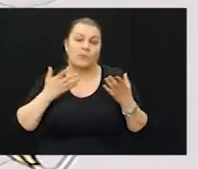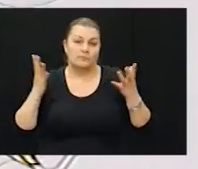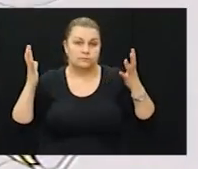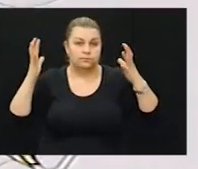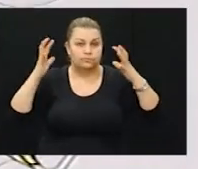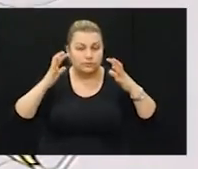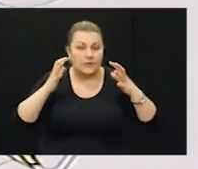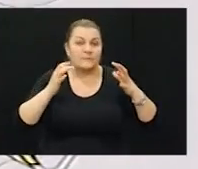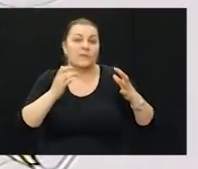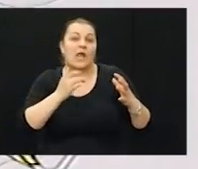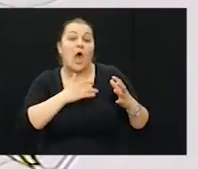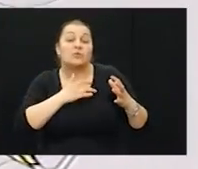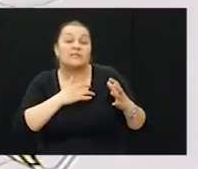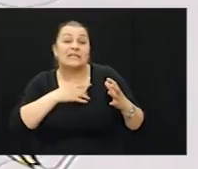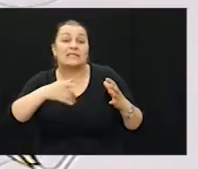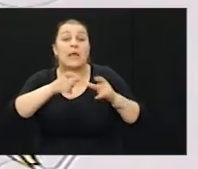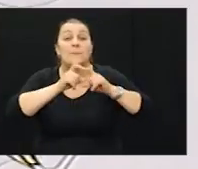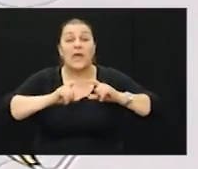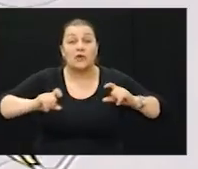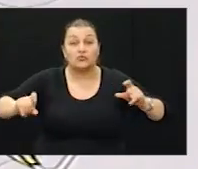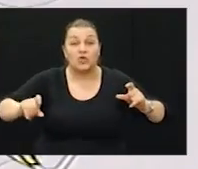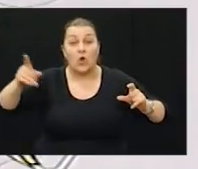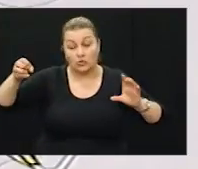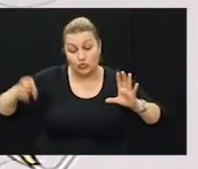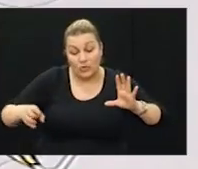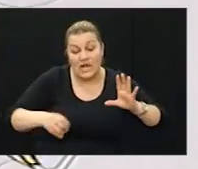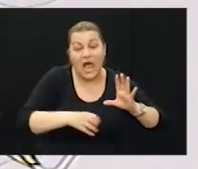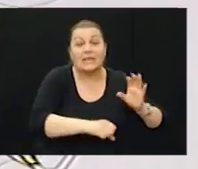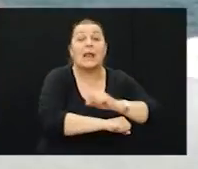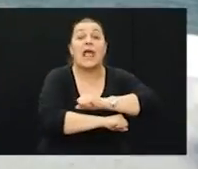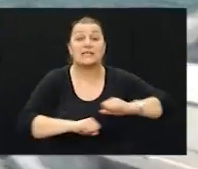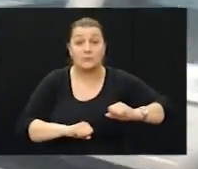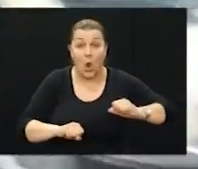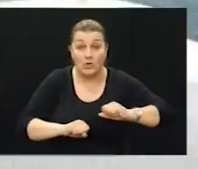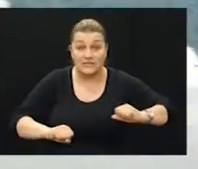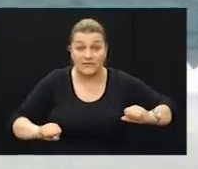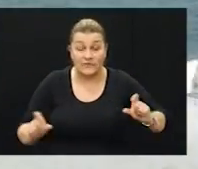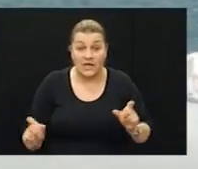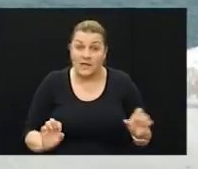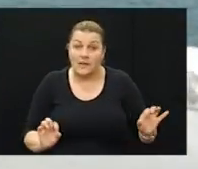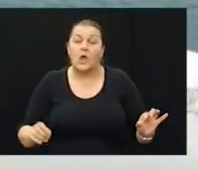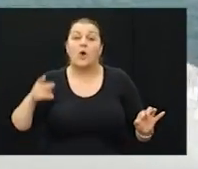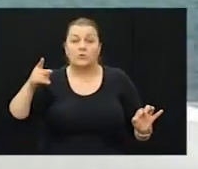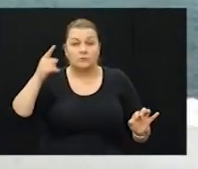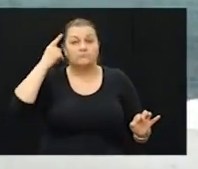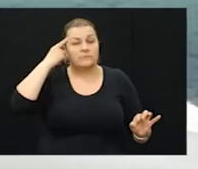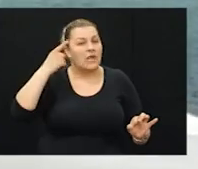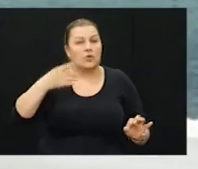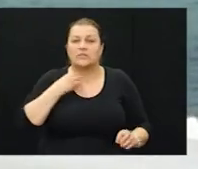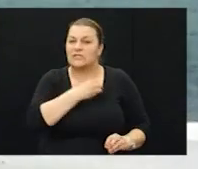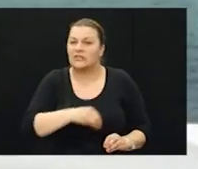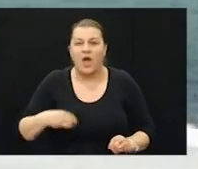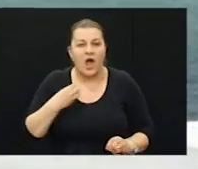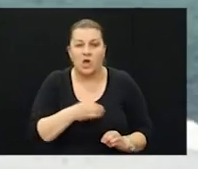brane peruče neprijatelj je ugradio eksploziv i time pokazao zapravo da je to jedan monstruozan